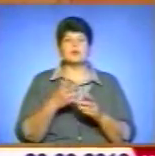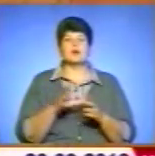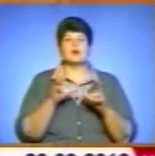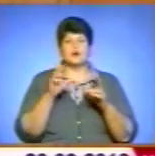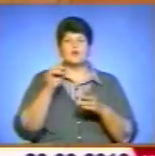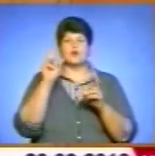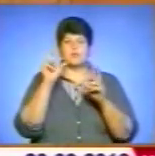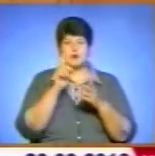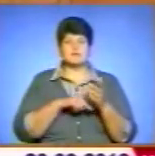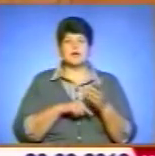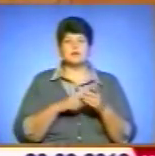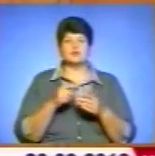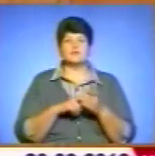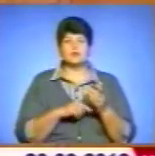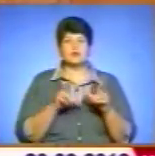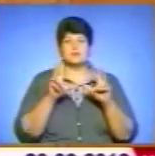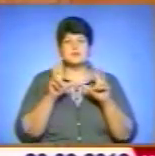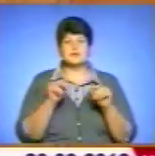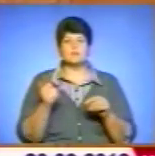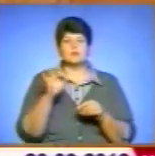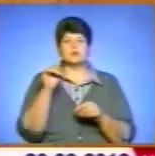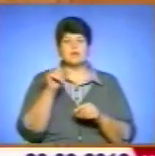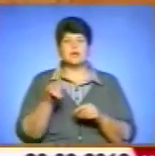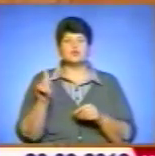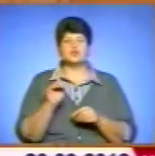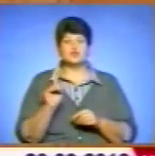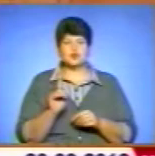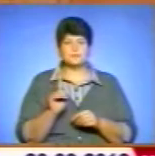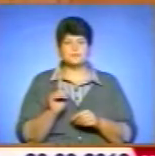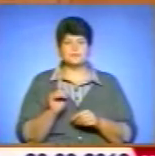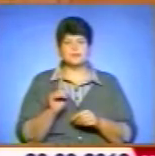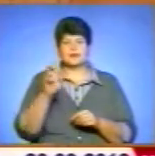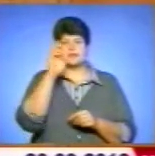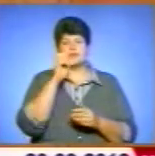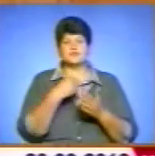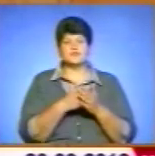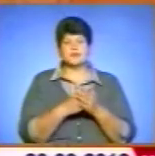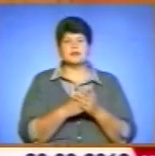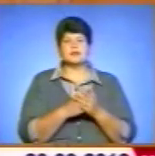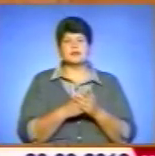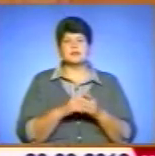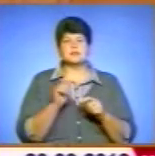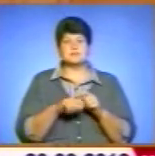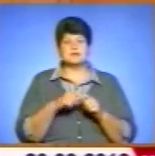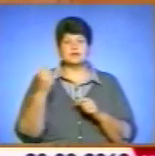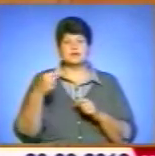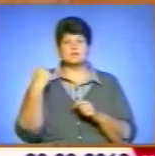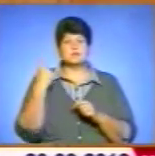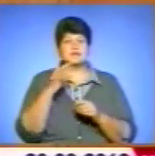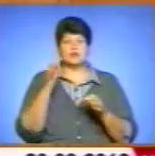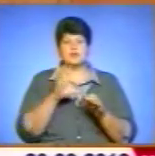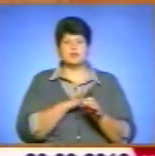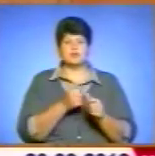покладено на нас. Ми обіцяємо про те, що держфільної інспекції в Турнопільській області ніколи не пасла задню.